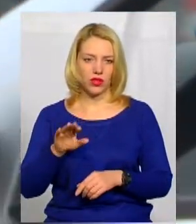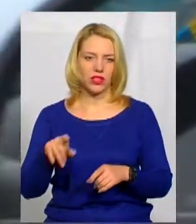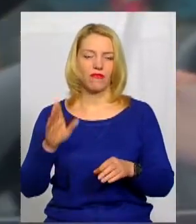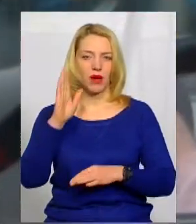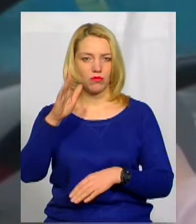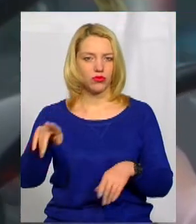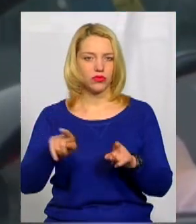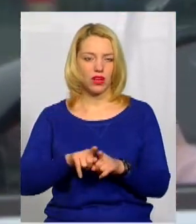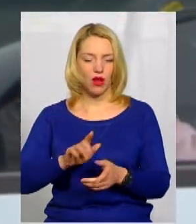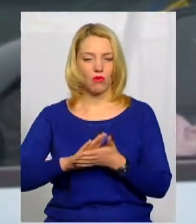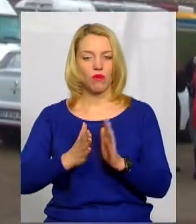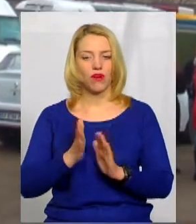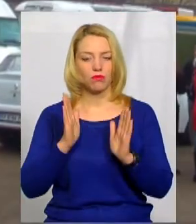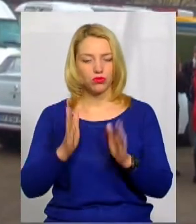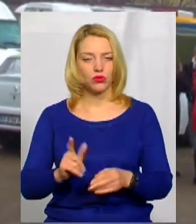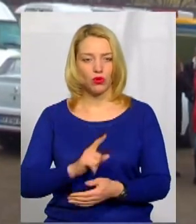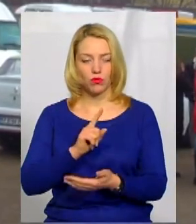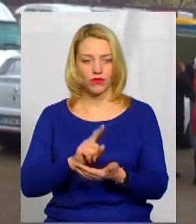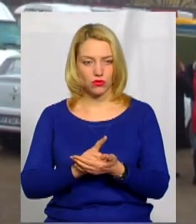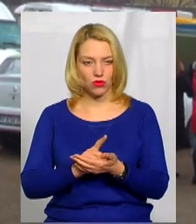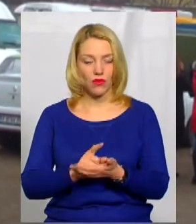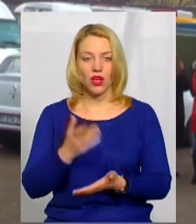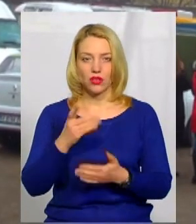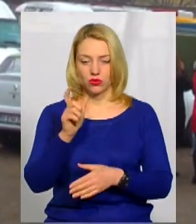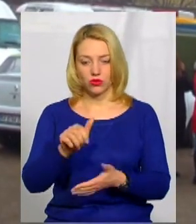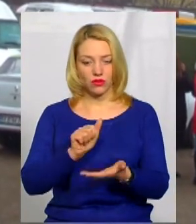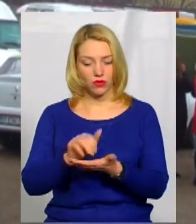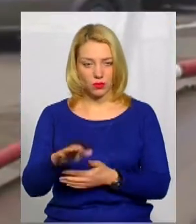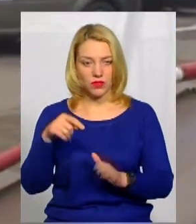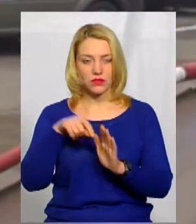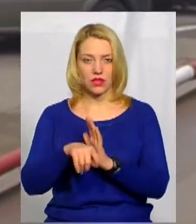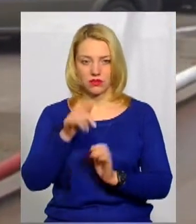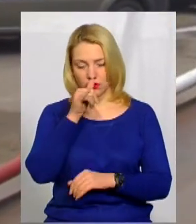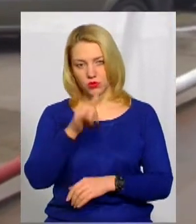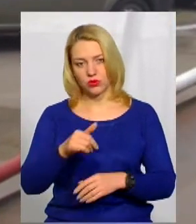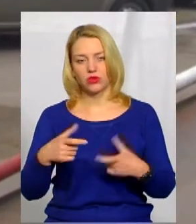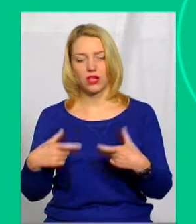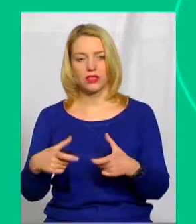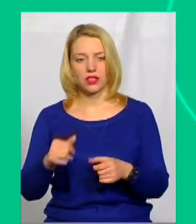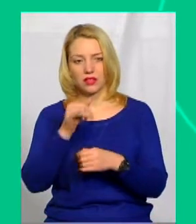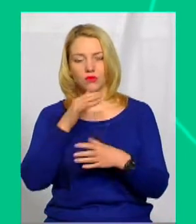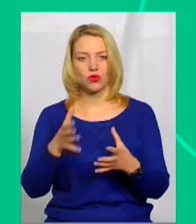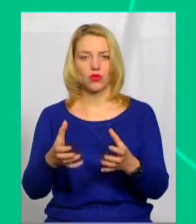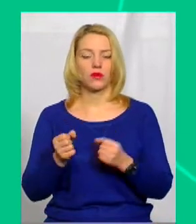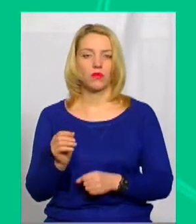умова буде обов'язковою. Якщо особа відмовиться, вона не буде допущена до іспиту та не зможе отримати посвідчення водія.